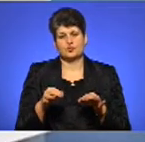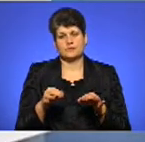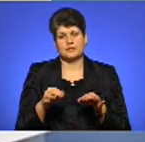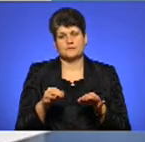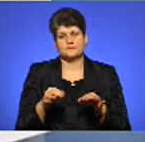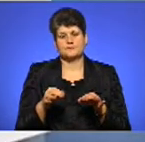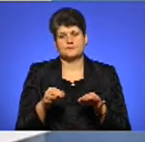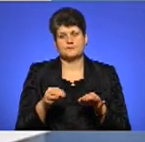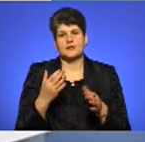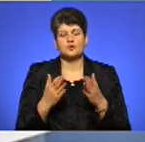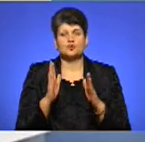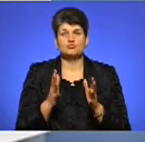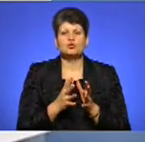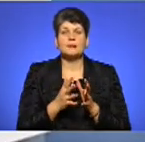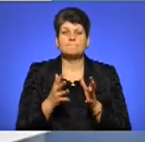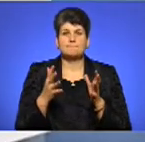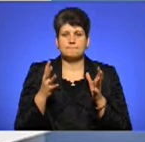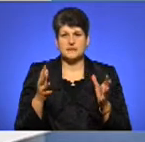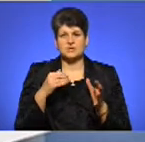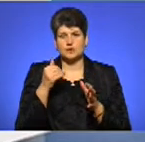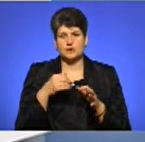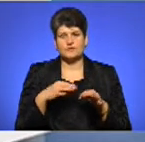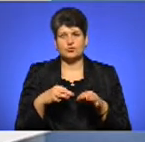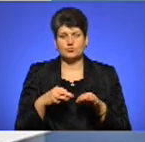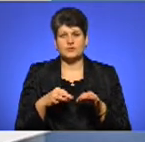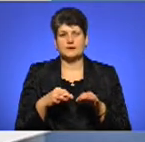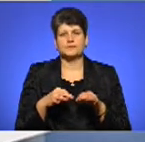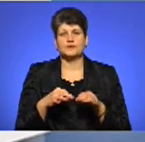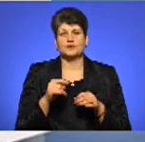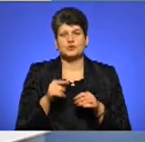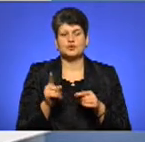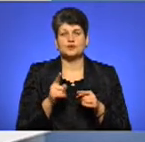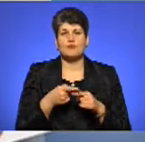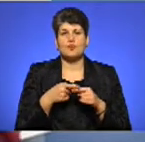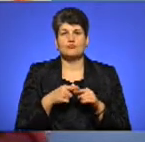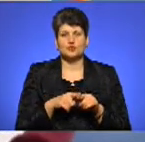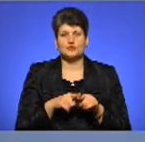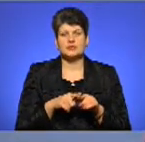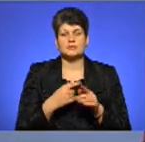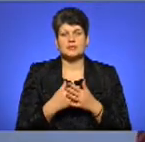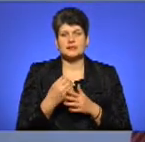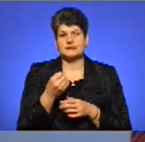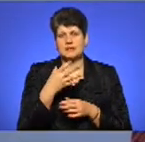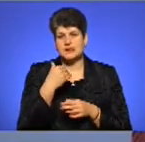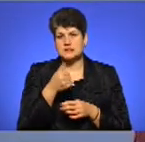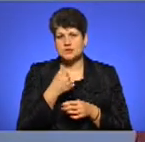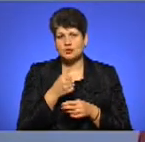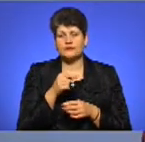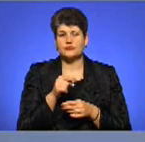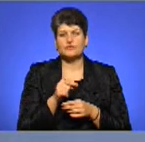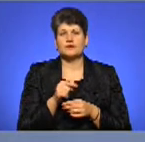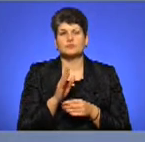А якщо буде більше років автомобілю, то тоді, якщо помножити, наприклад, на 15 років, то він